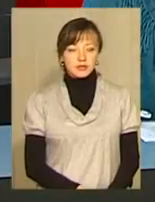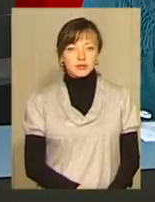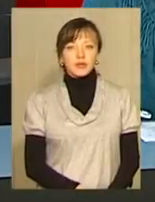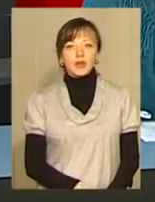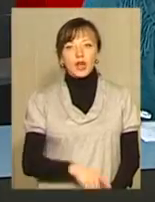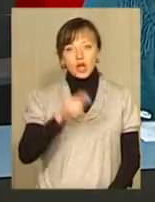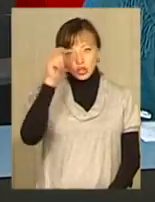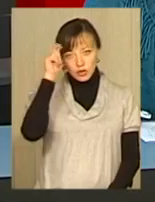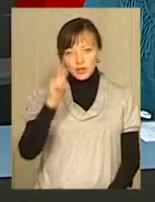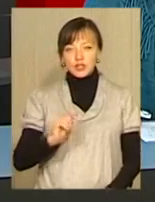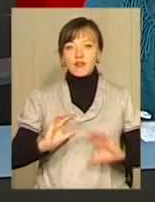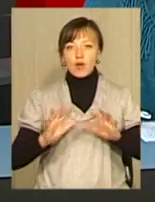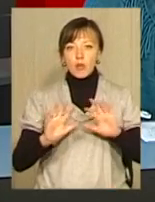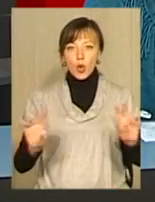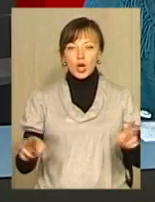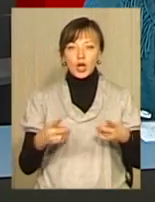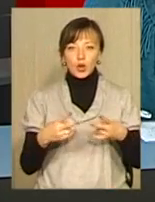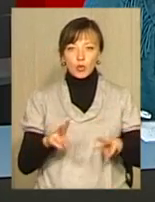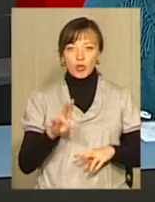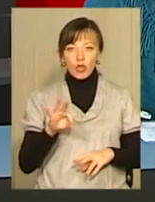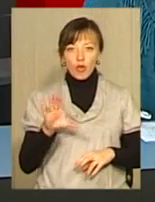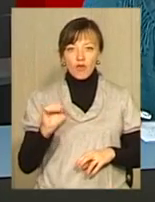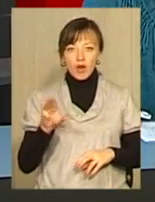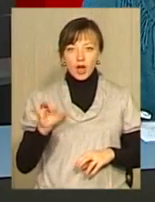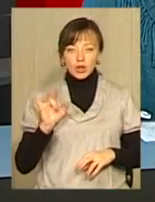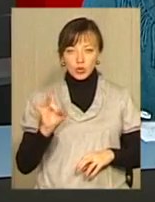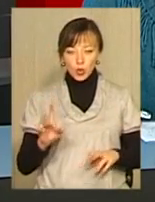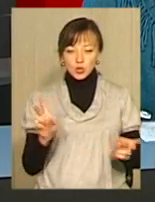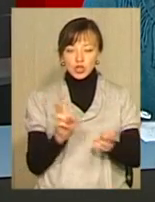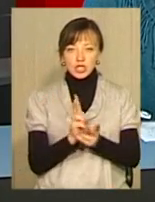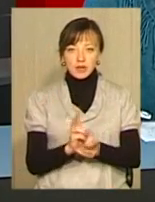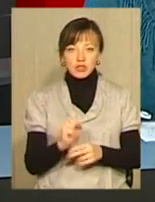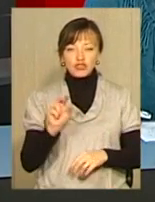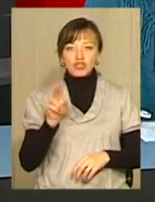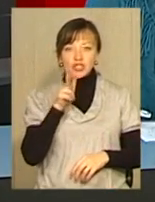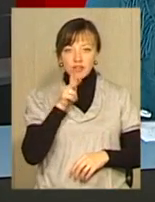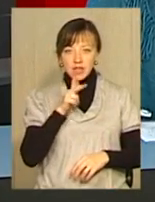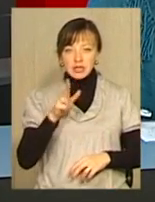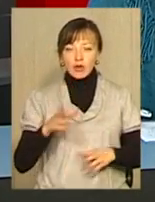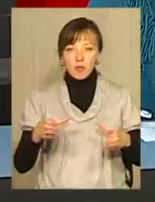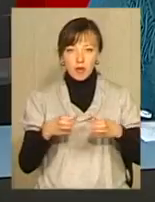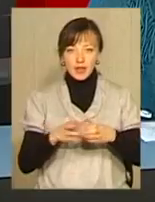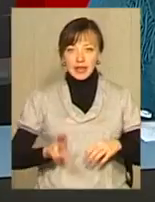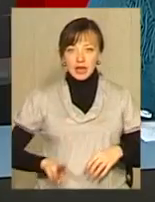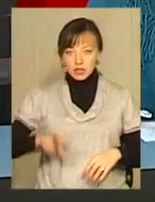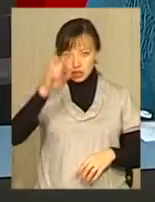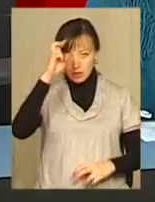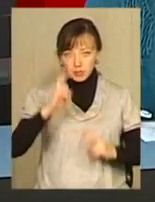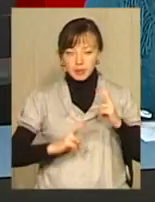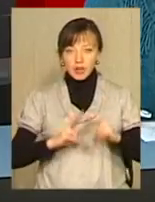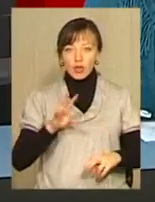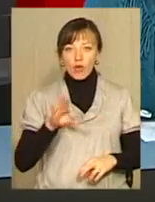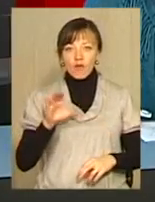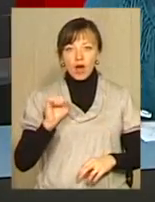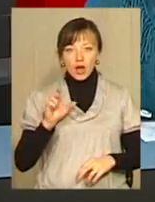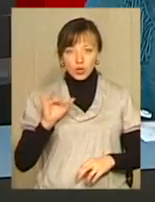Чоловічий волейбольний клуб Суперліги «Новатор» у третьому турі чемпіонату України зустрічався з чернівецьким будівельником. Дирекція державного підприємства «Новатор»